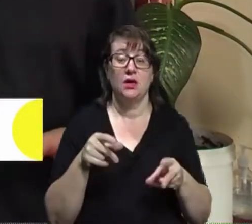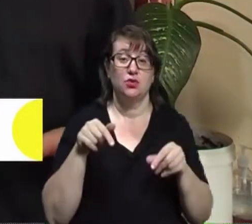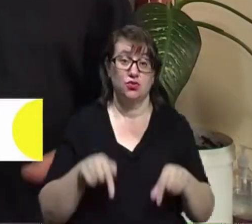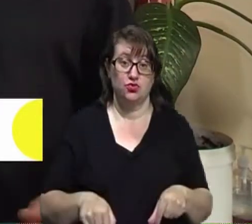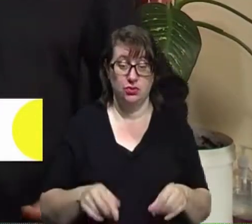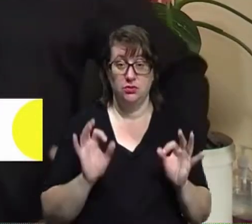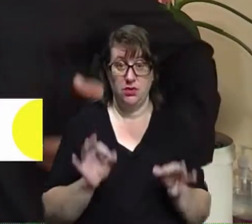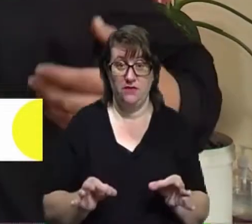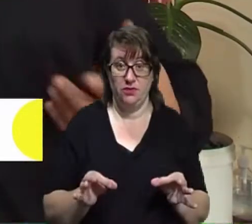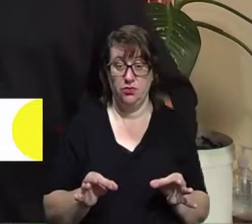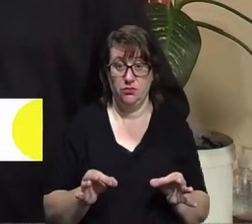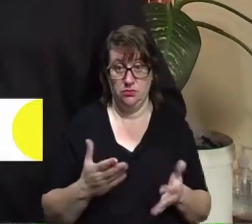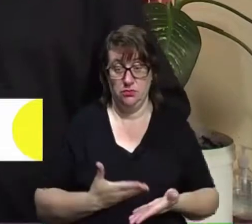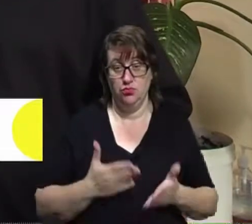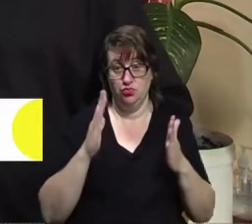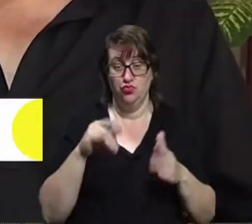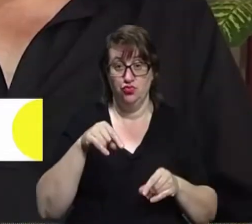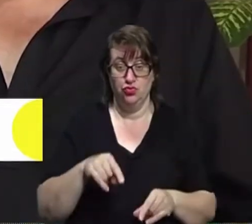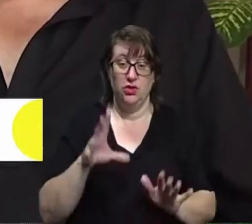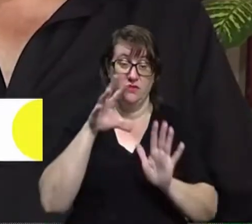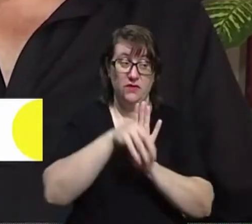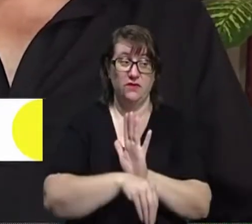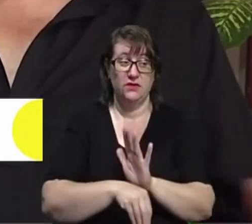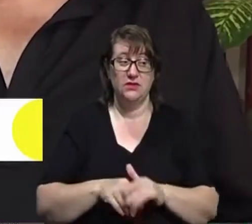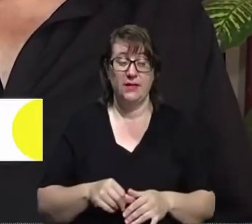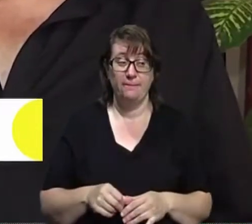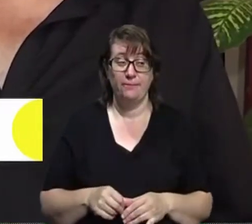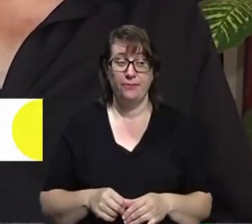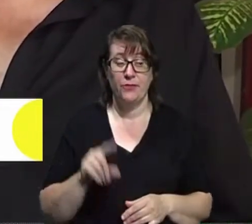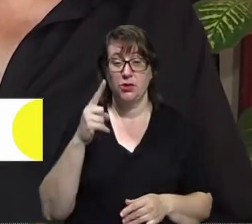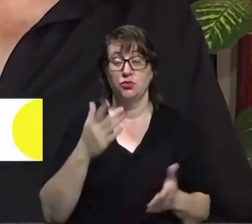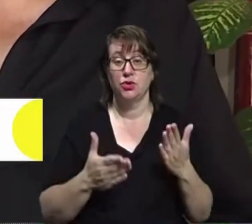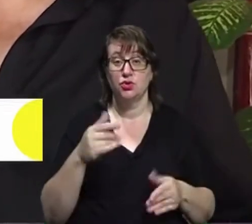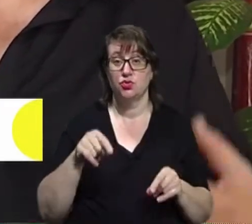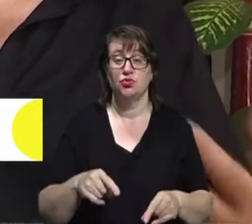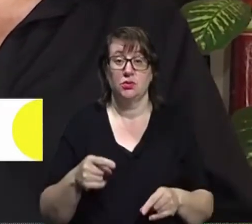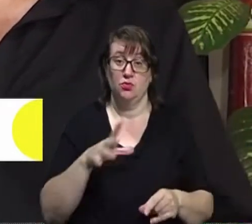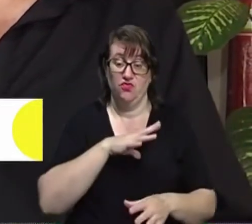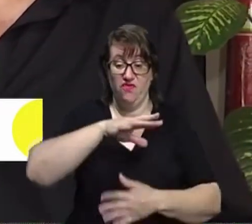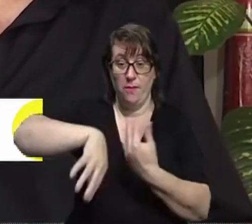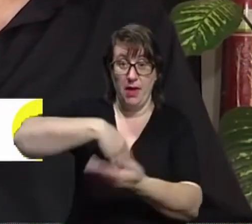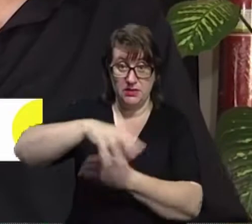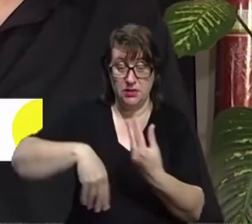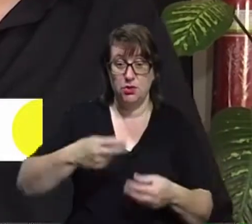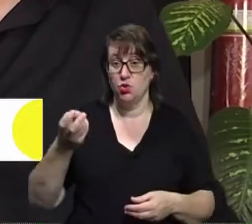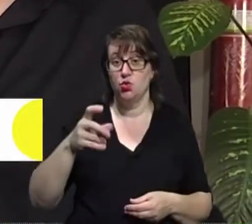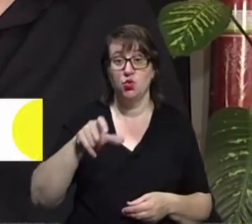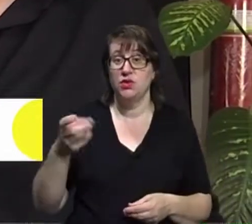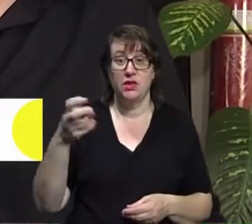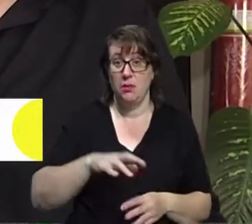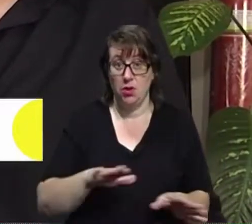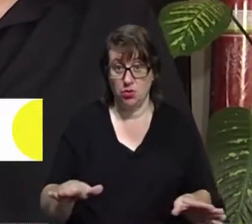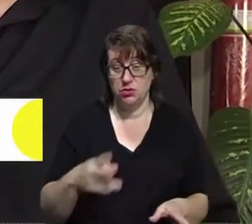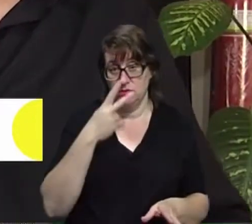і будуть туди влюватися. Бо якщо б тут безглад був, то людина приходить в безглад і в